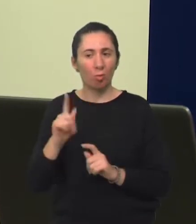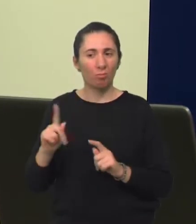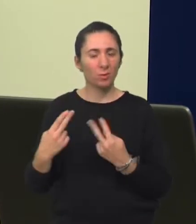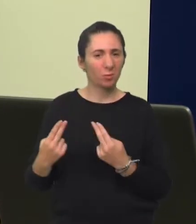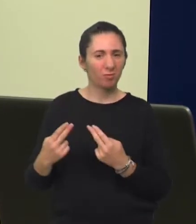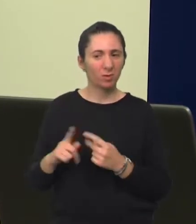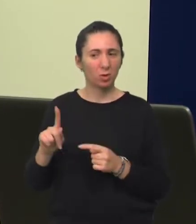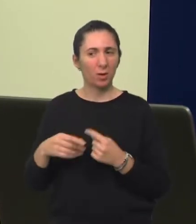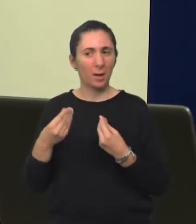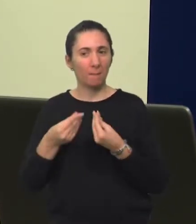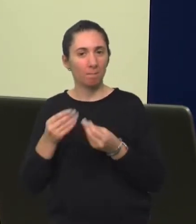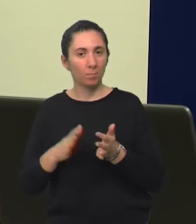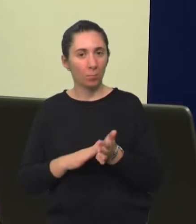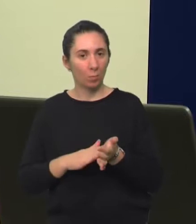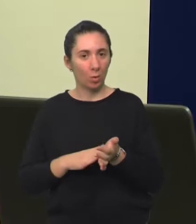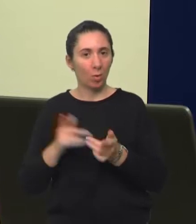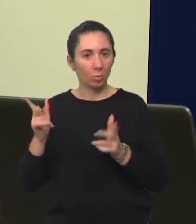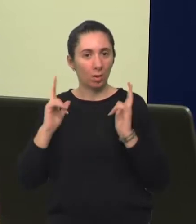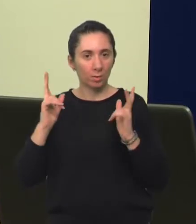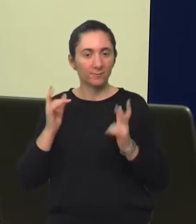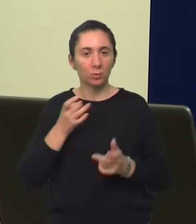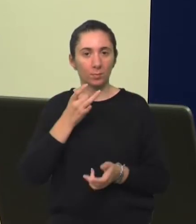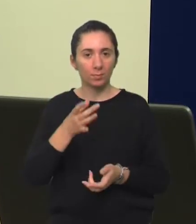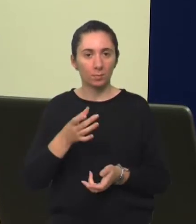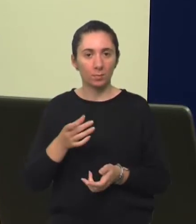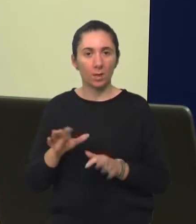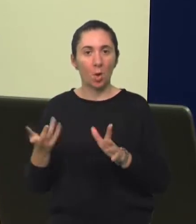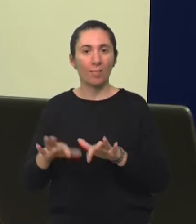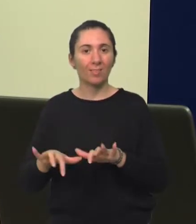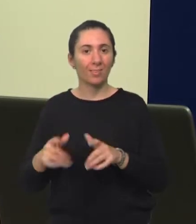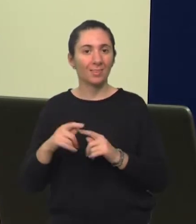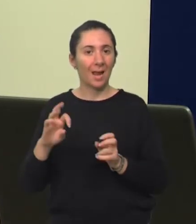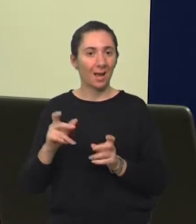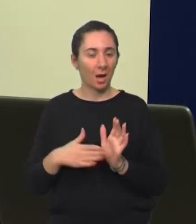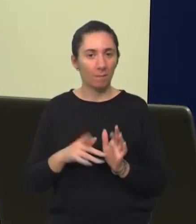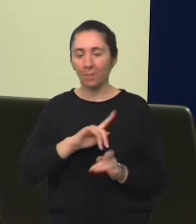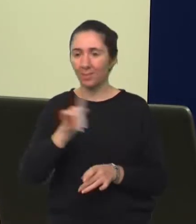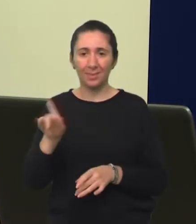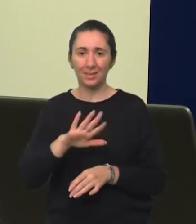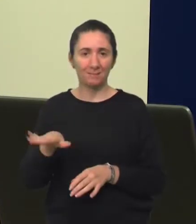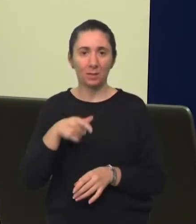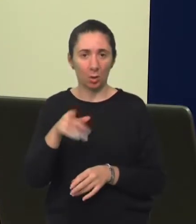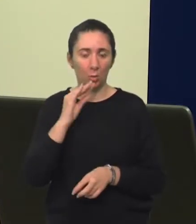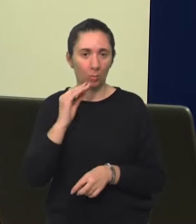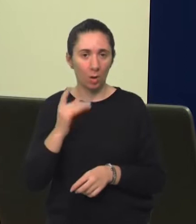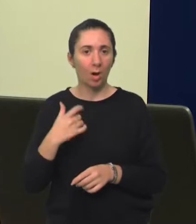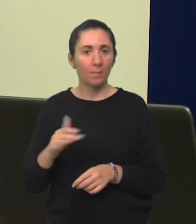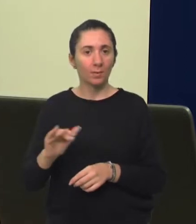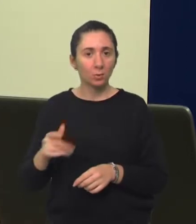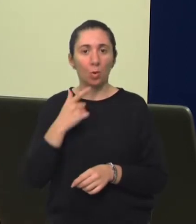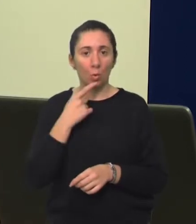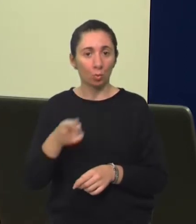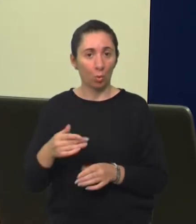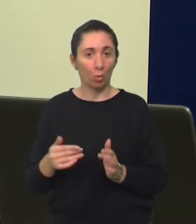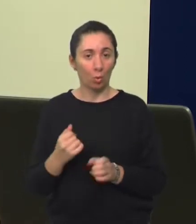bitne, koje ne prenose poruku i onda zapravo zvuče kao da pišu telegram. Ne pričaju svi tako, ali ima djece koja